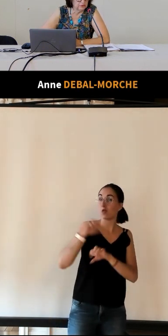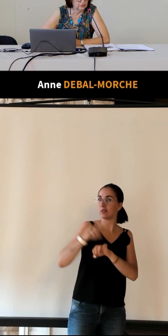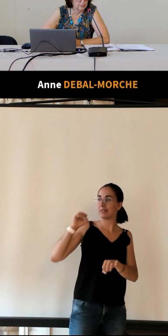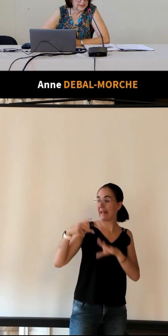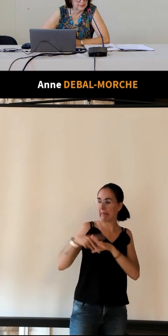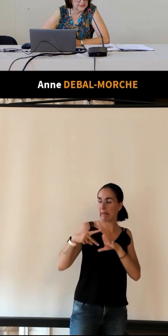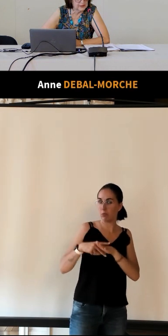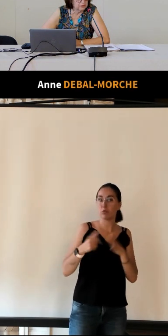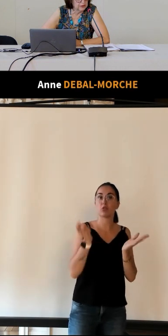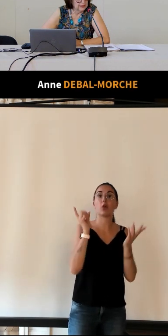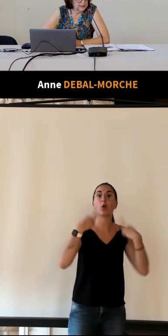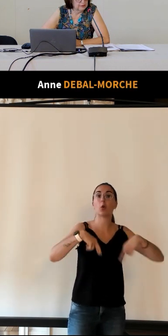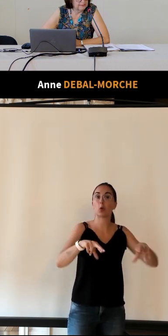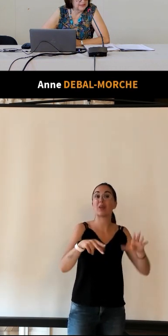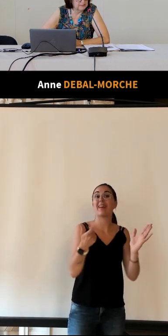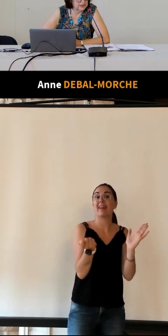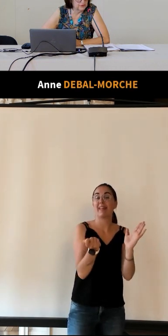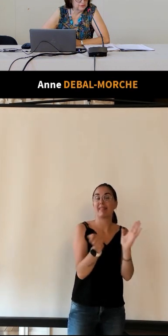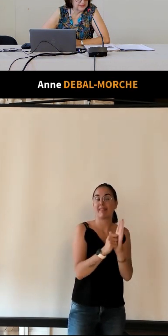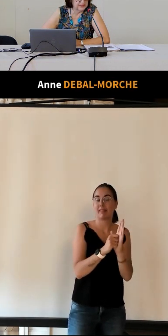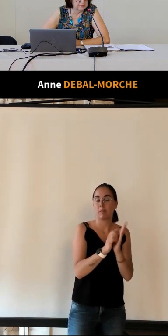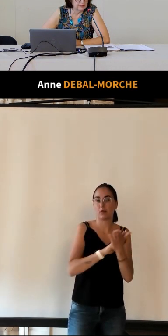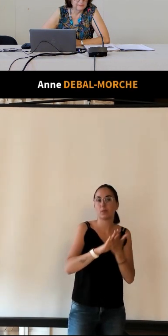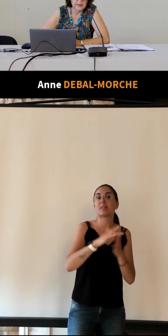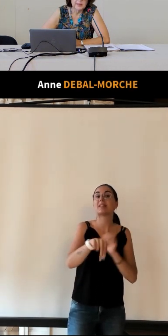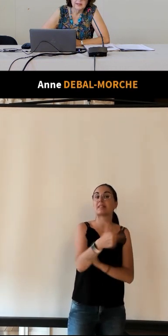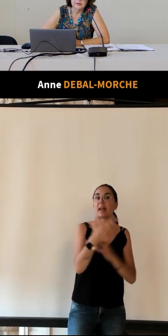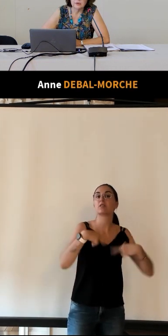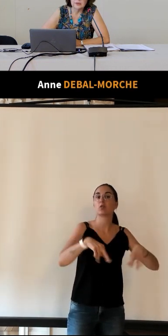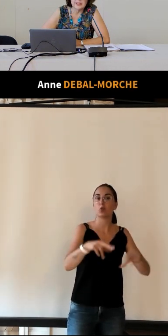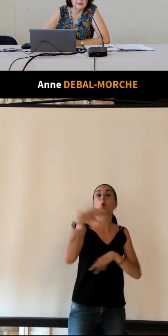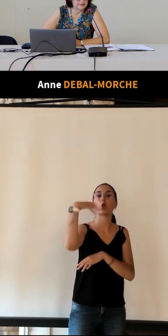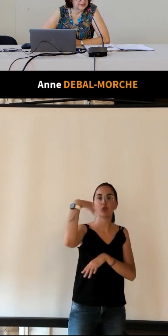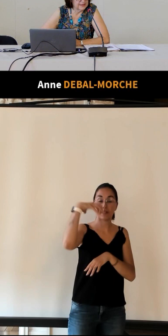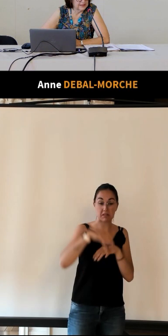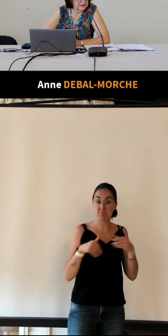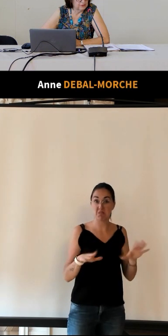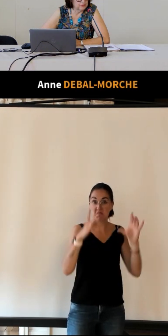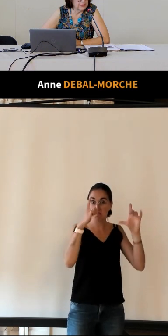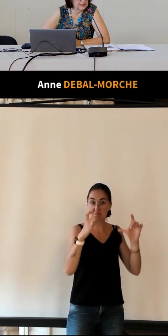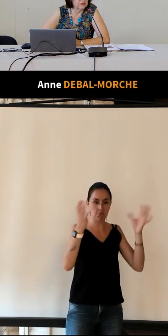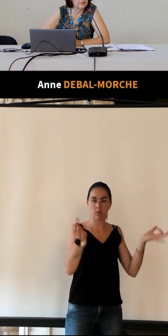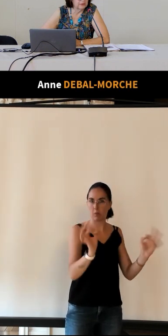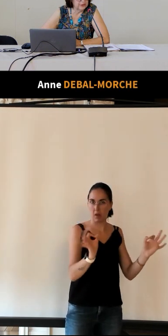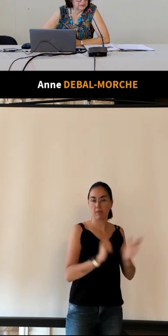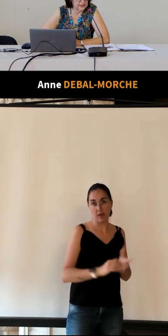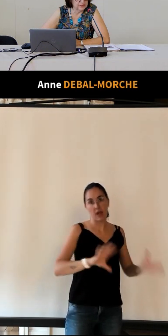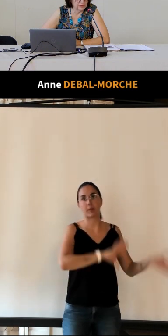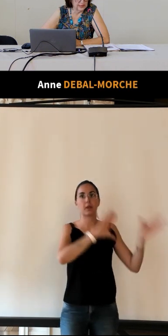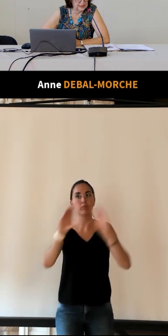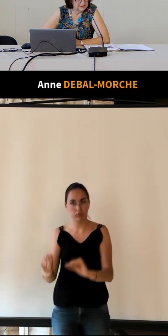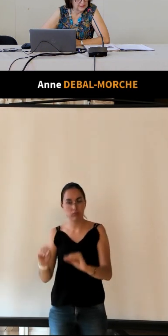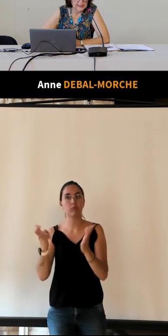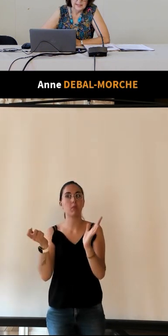pas de représentation on n pas d'image de ce bâtiment donc il s'installe ensuite 88 rue